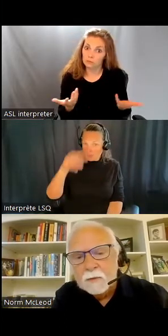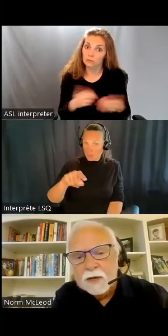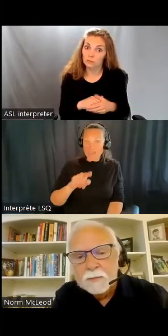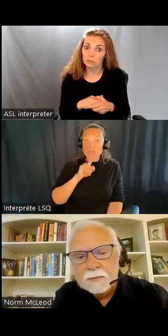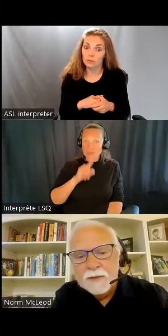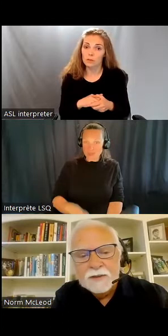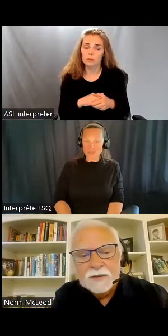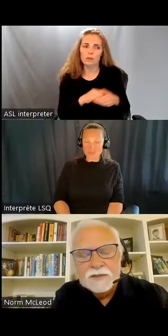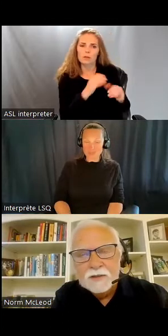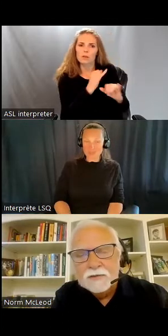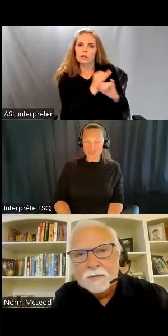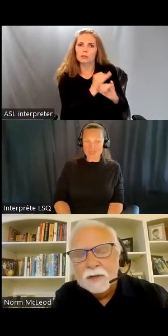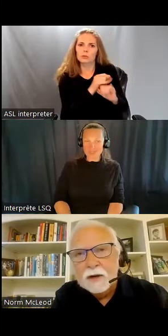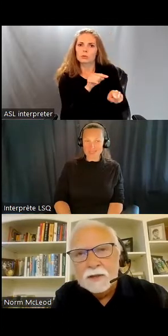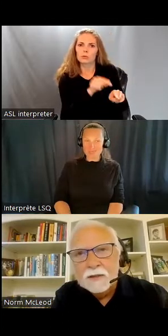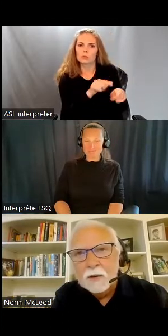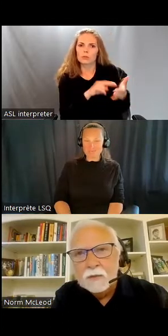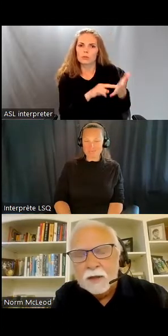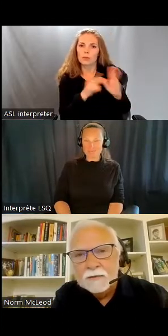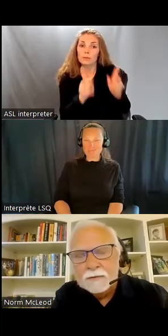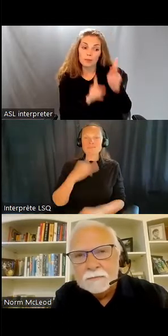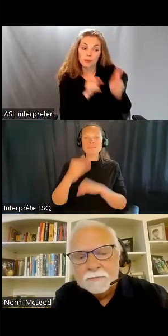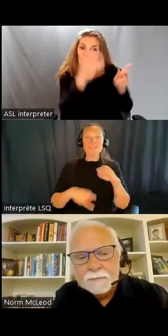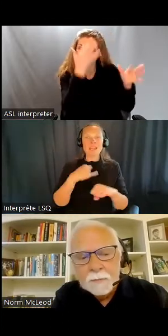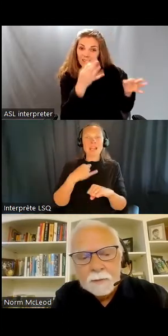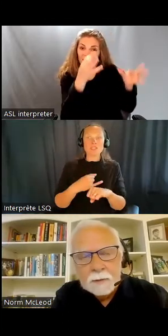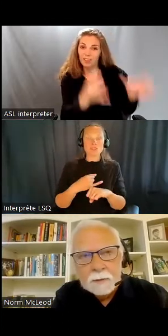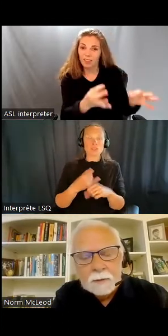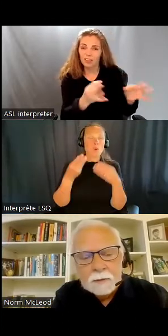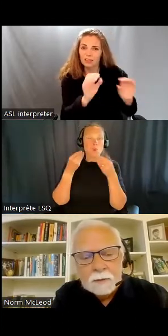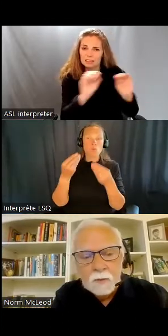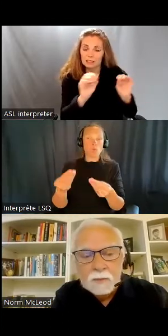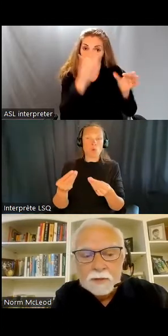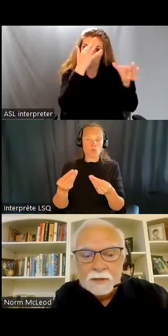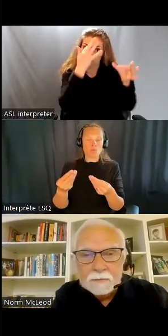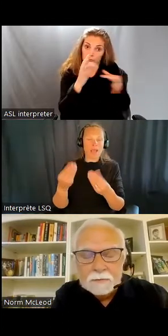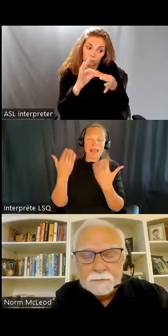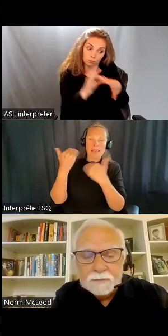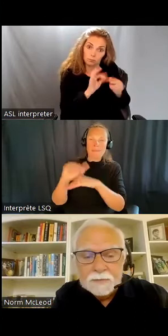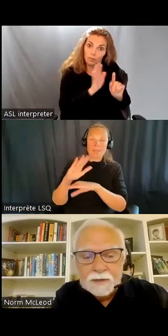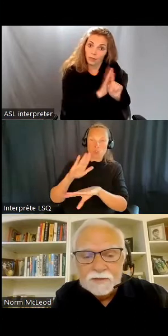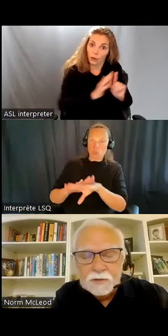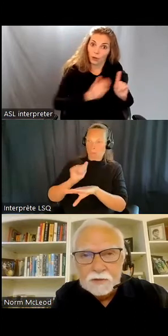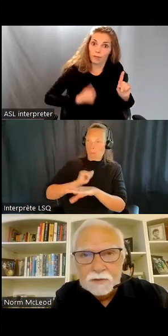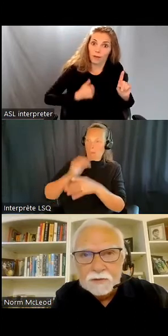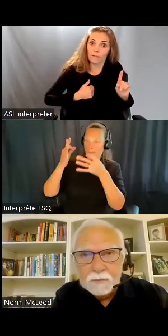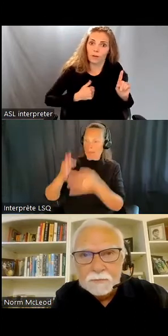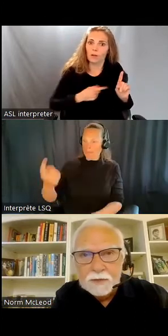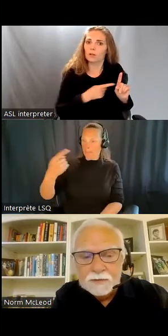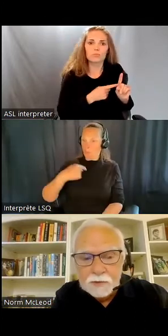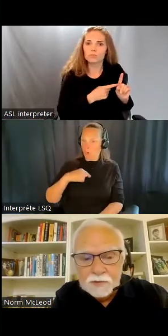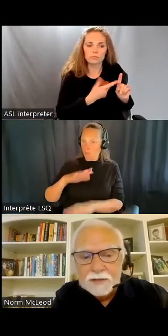Les institutions privent les gens du droit de prendre des décisions fondamentales concernant leur propre vie. Nous croyons